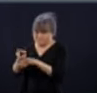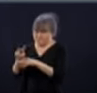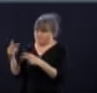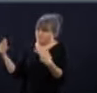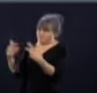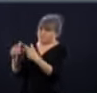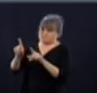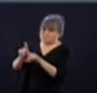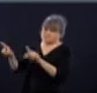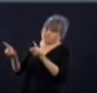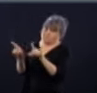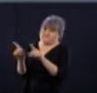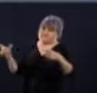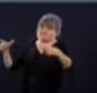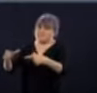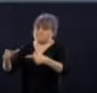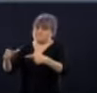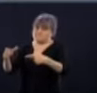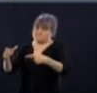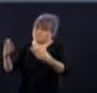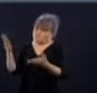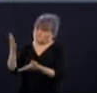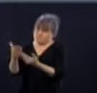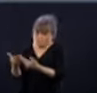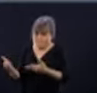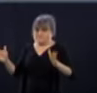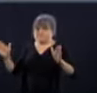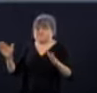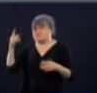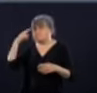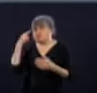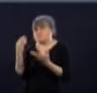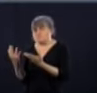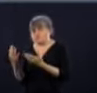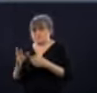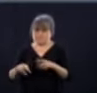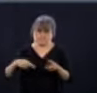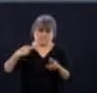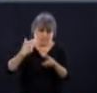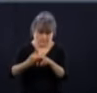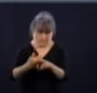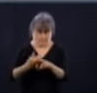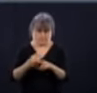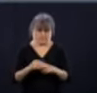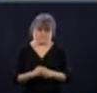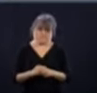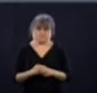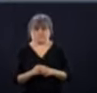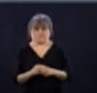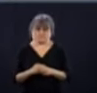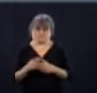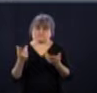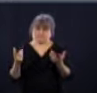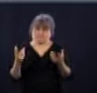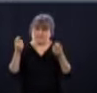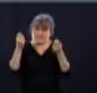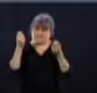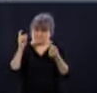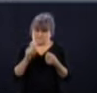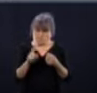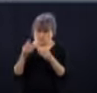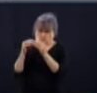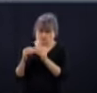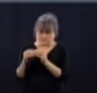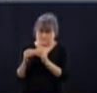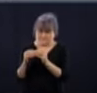sont en train de se faire calculer à partir des... il faut comprendre qu'il faut avoir des données assez récentes pour être capable de les projeter. Parce que, vous